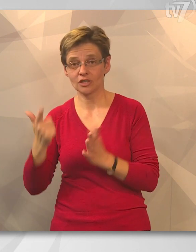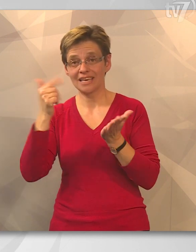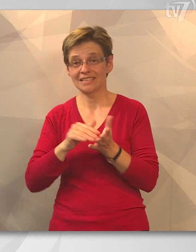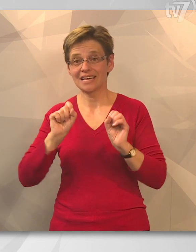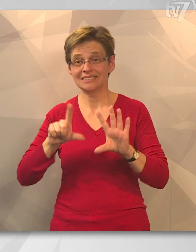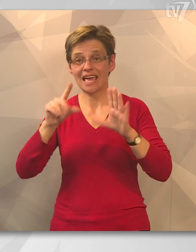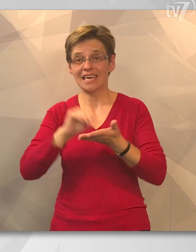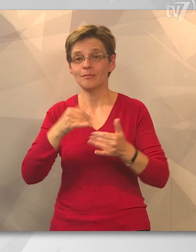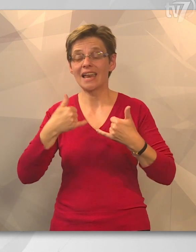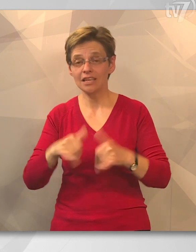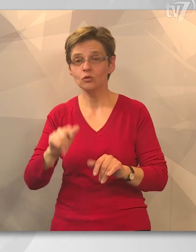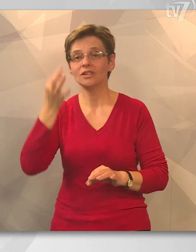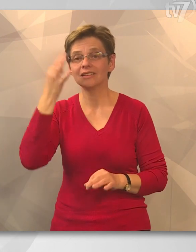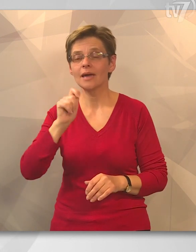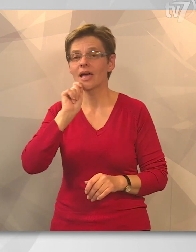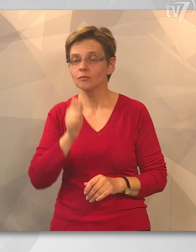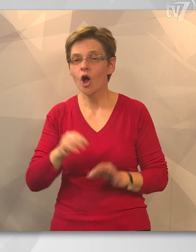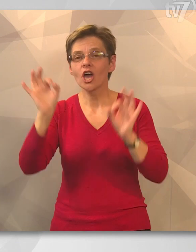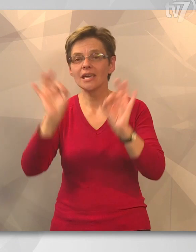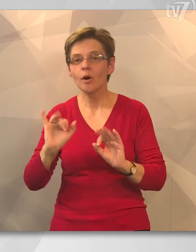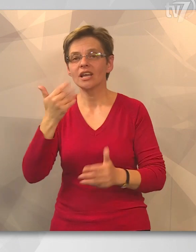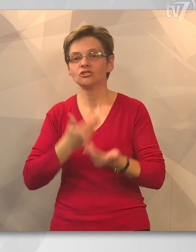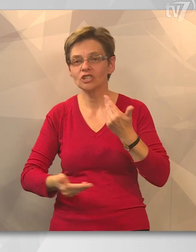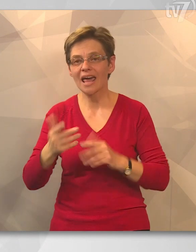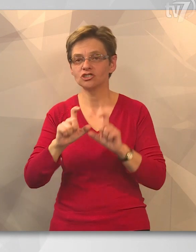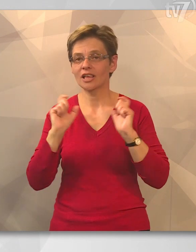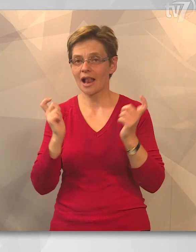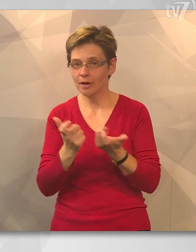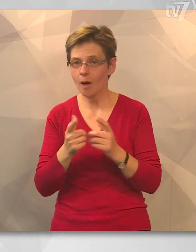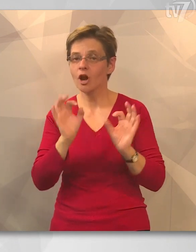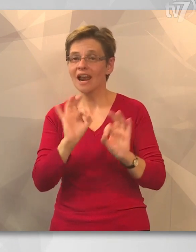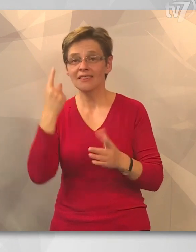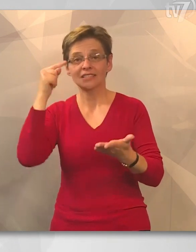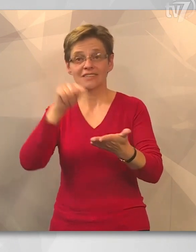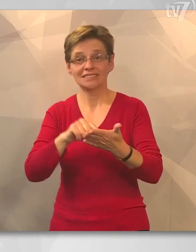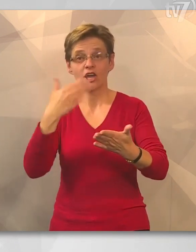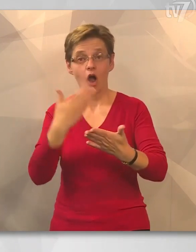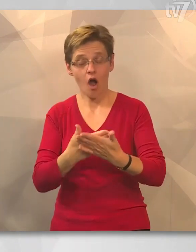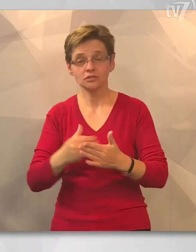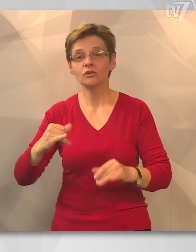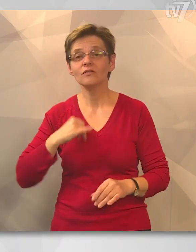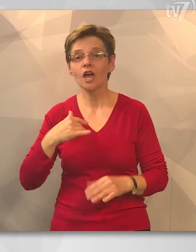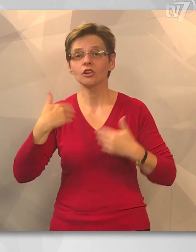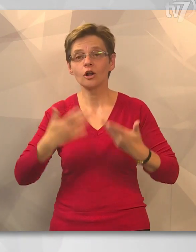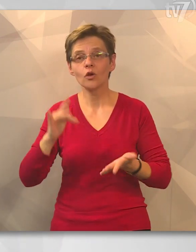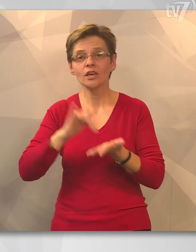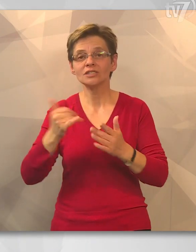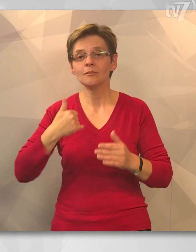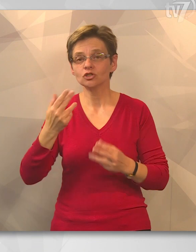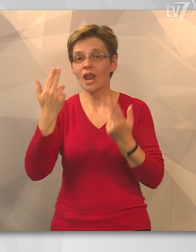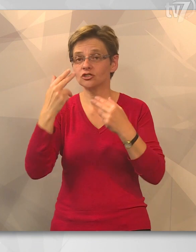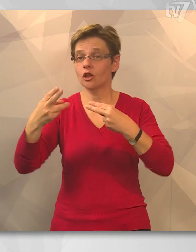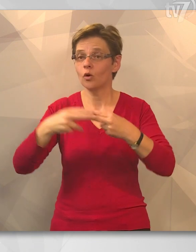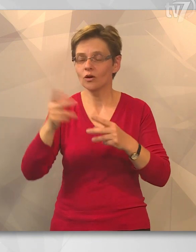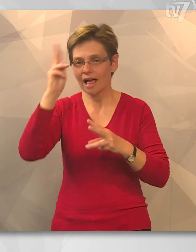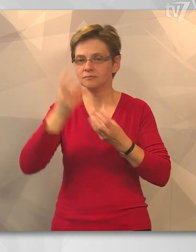2017-ben indította a Német-Magyar Ipari és Kereskedelmi Kamara. A rendezvény célja, hogy fiatal-női középiskolás